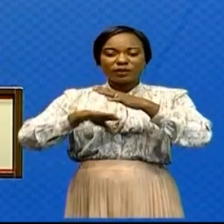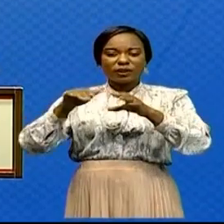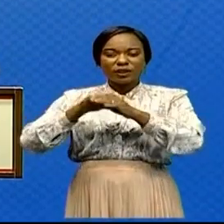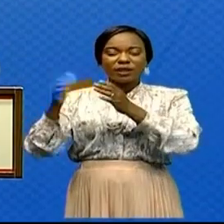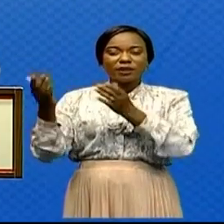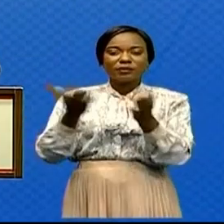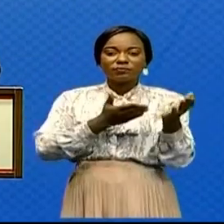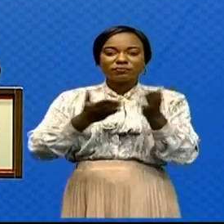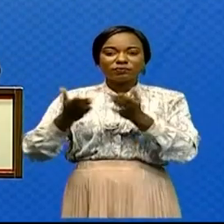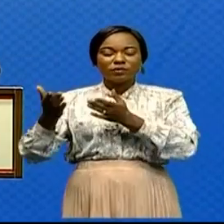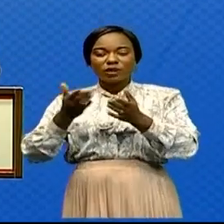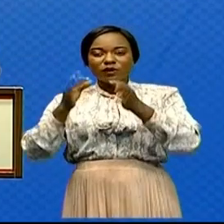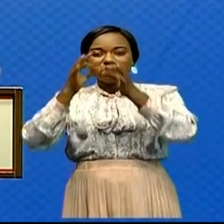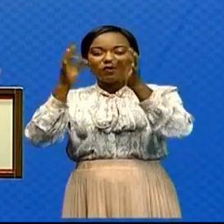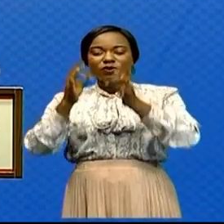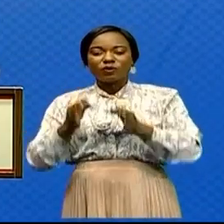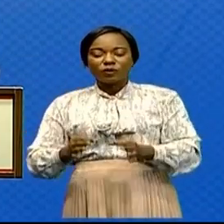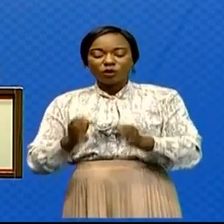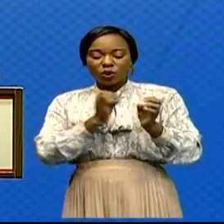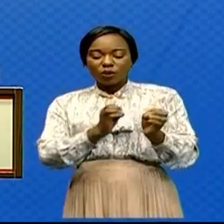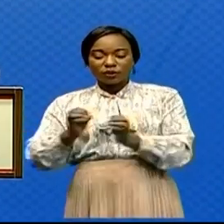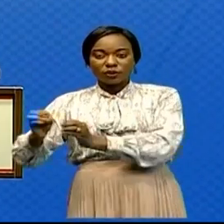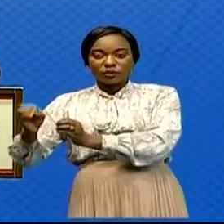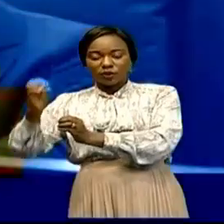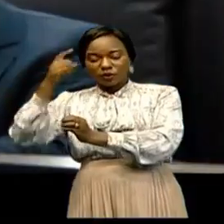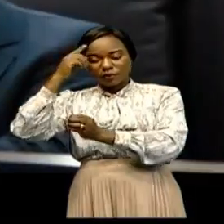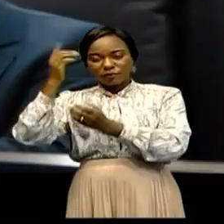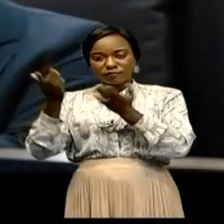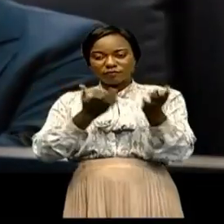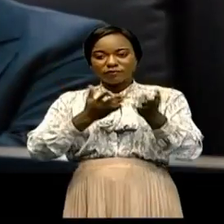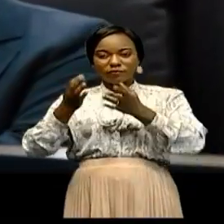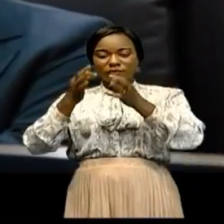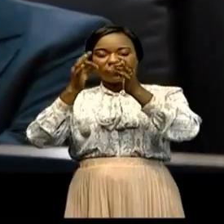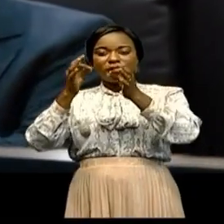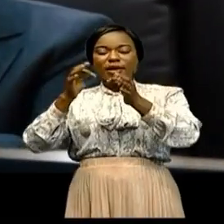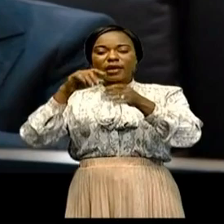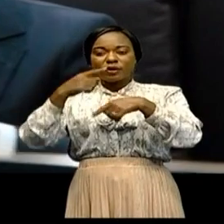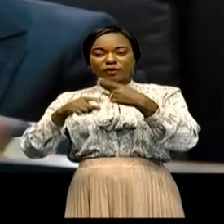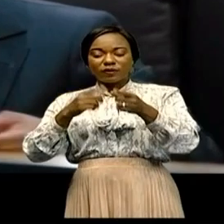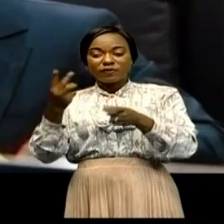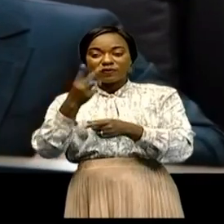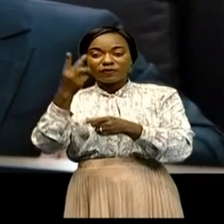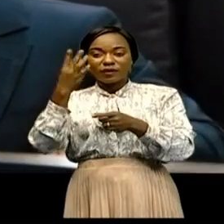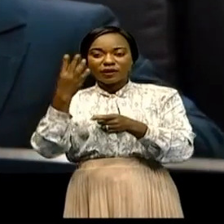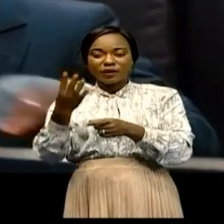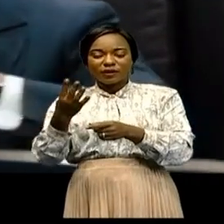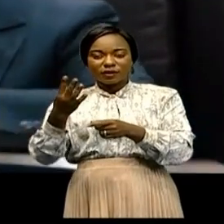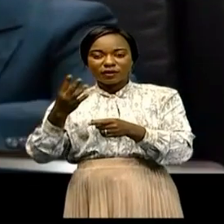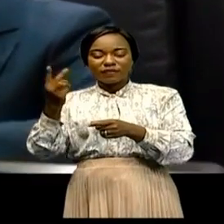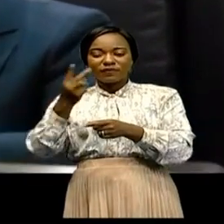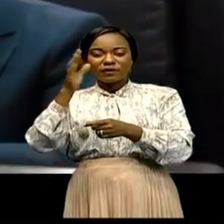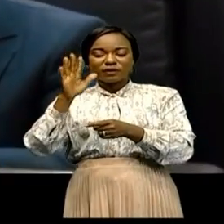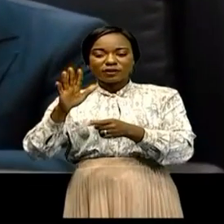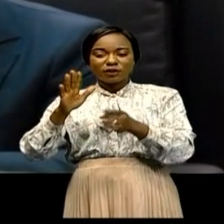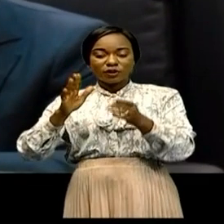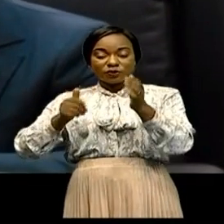L'organisation de la DRC Africa Business Forum du 24 au 25 novembre 2021,